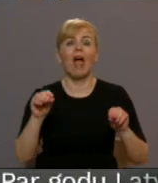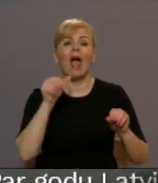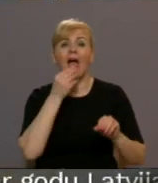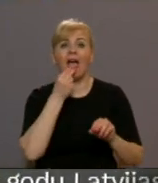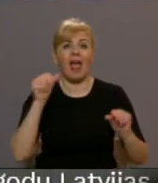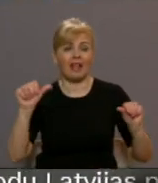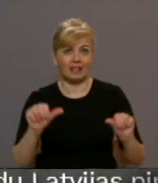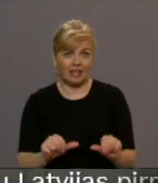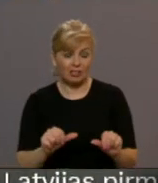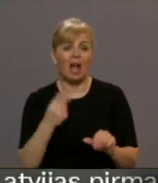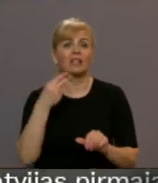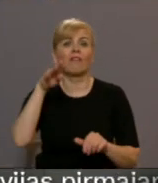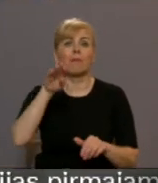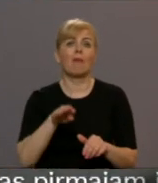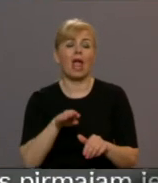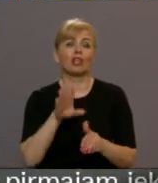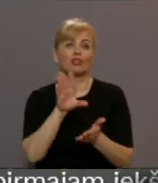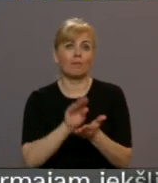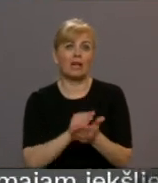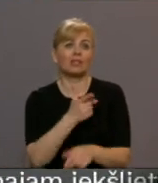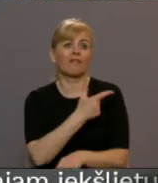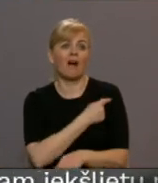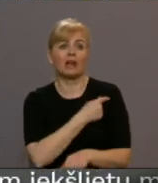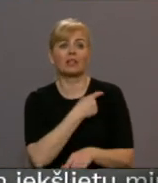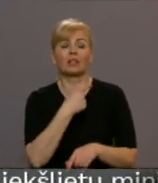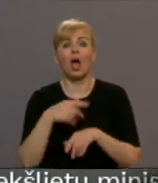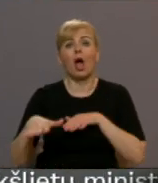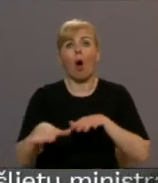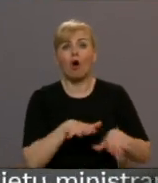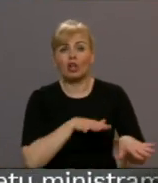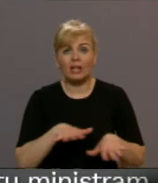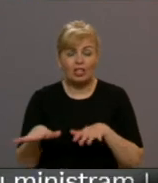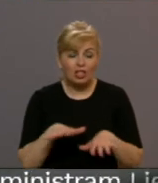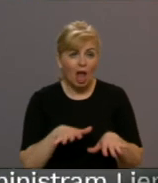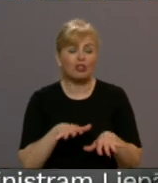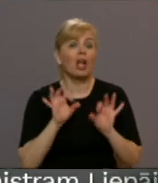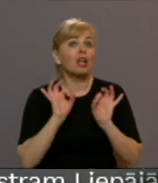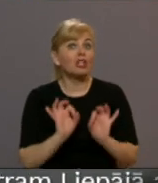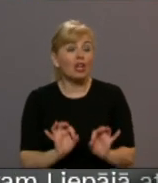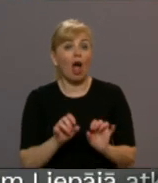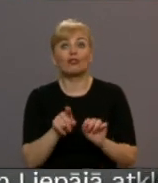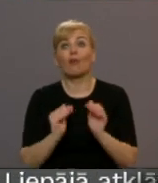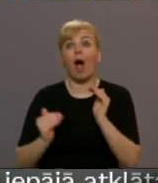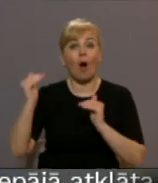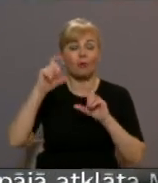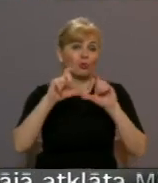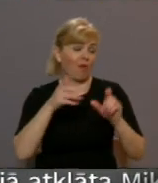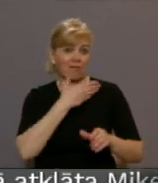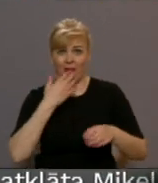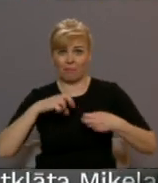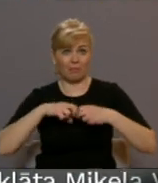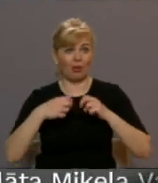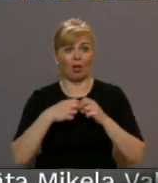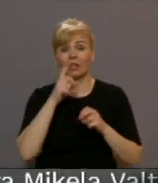divu mēnešu lielu pieredze vakcinēšanas procesu organizācijā, tā kā organizēt tieši uz šo augstskolu nebija problēmas.